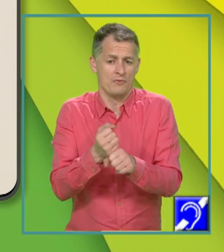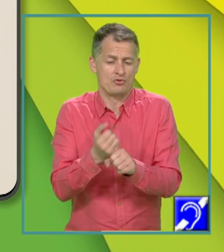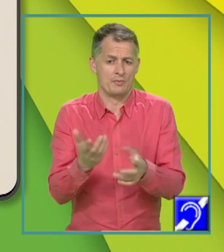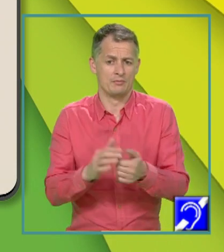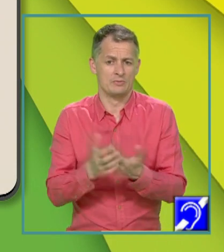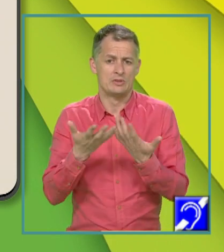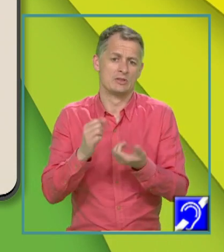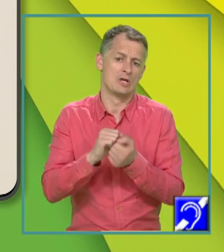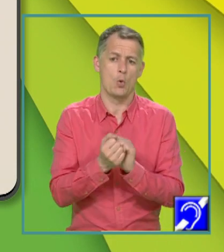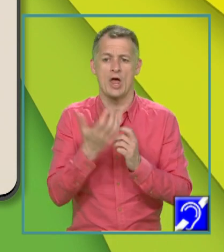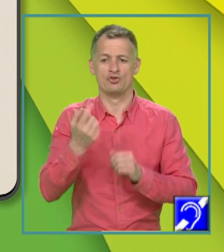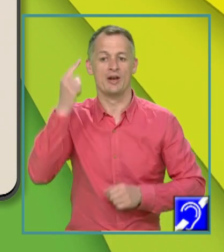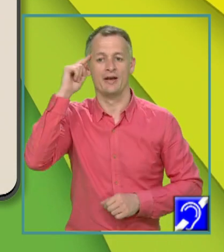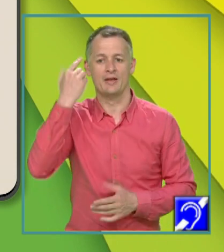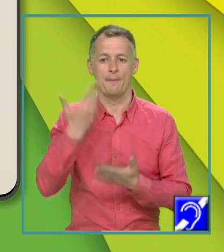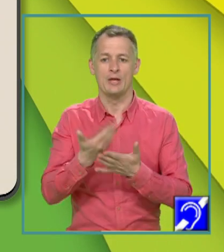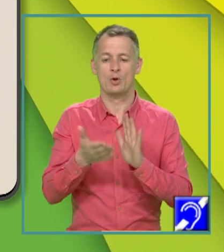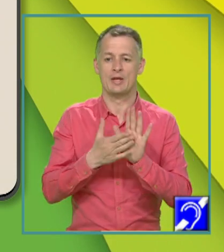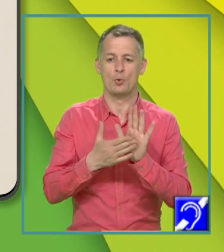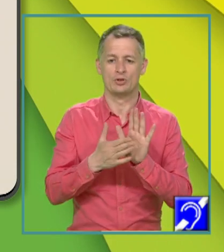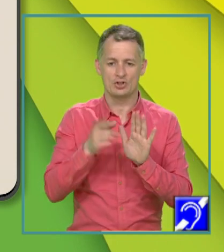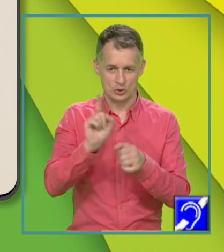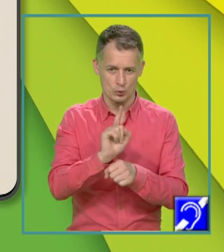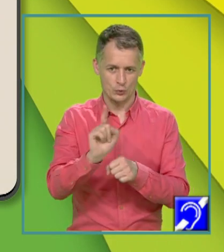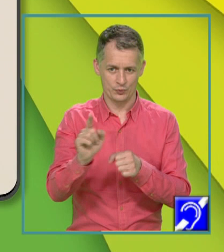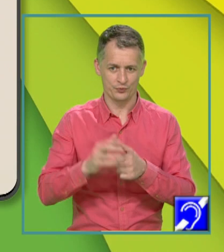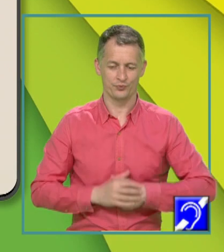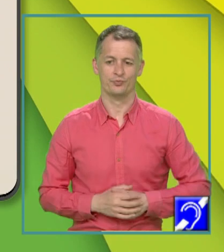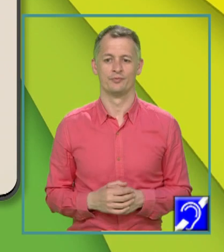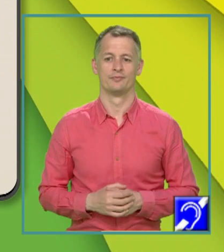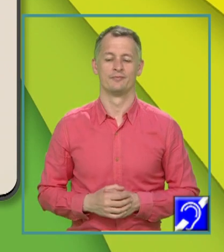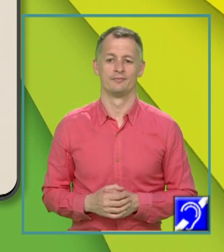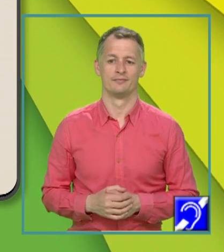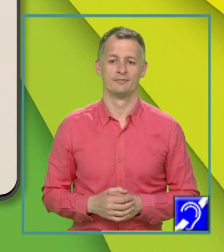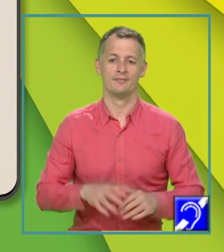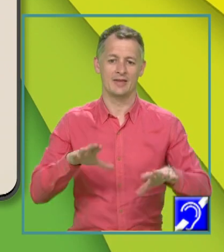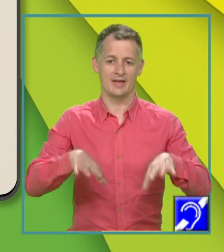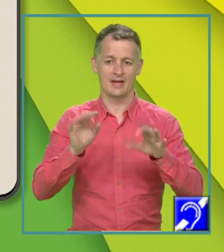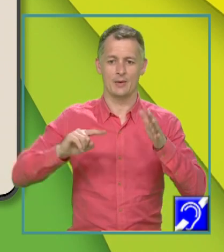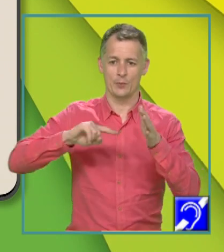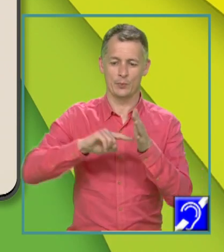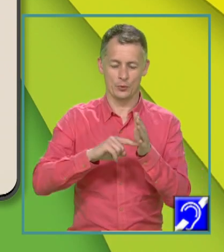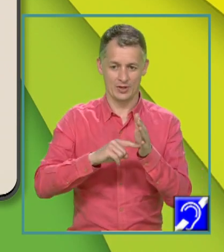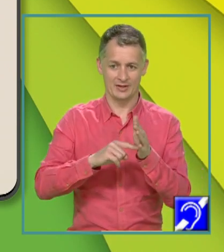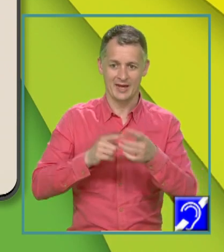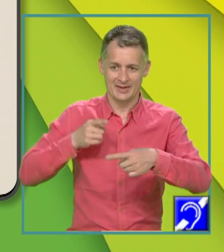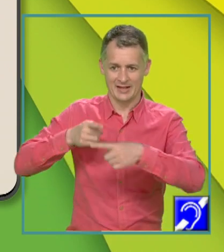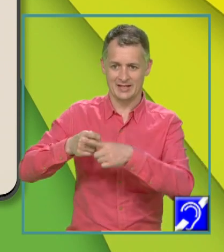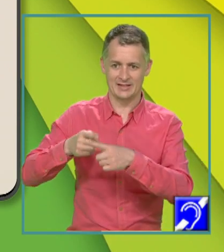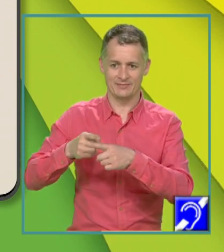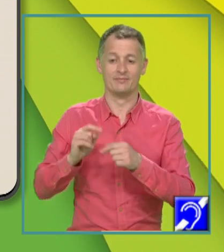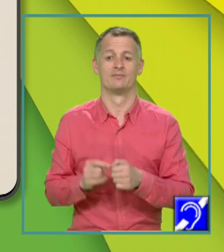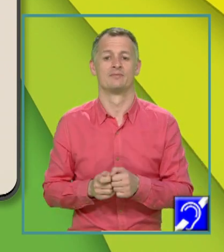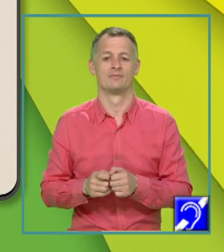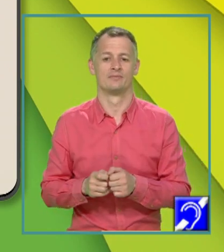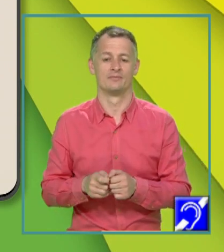ne gândim pentru a demonstra acest lucru? Și anume, determinăm punctele întâi de intersecție ale